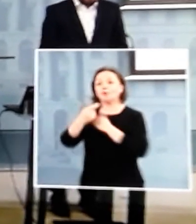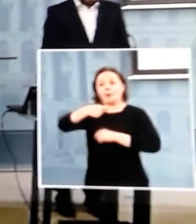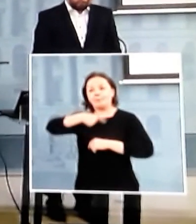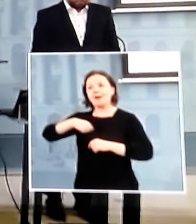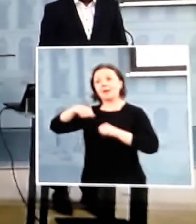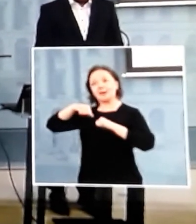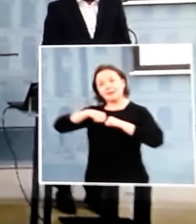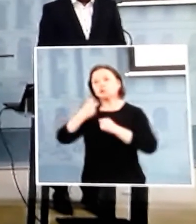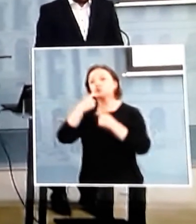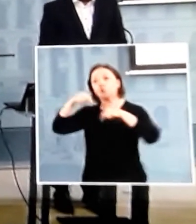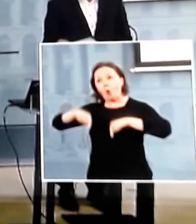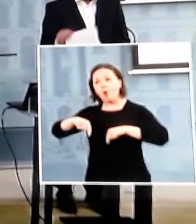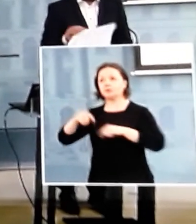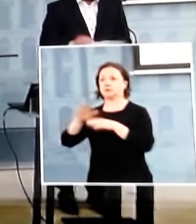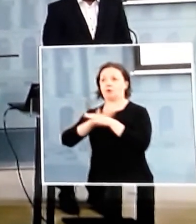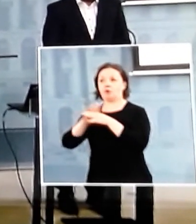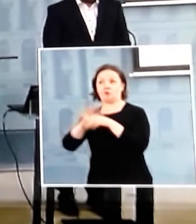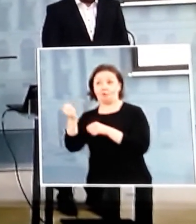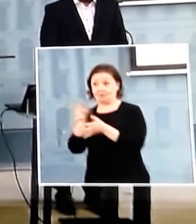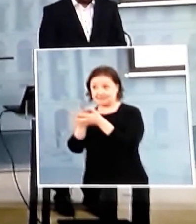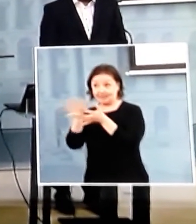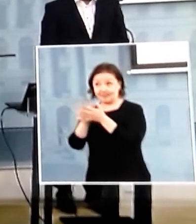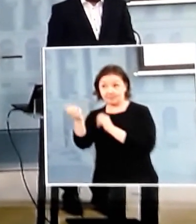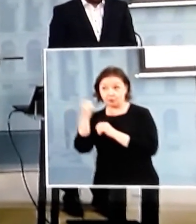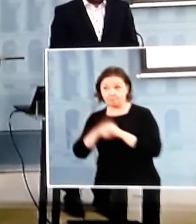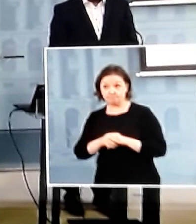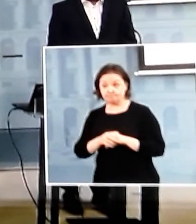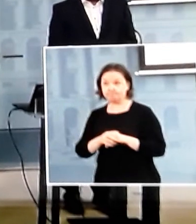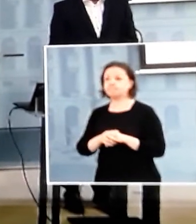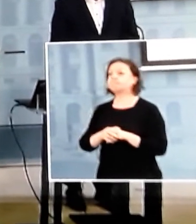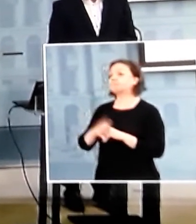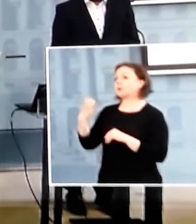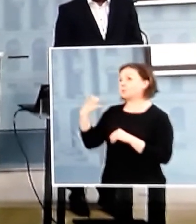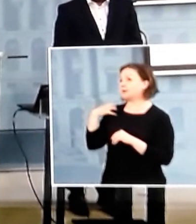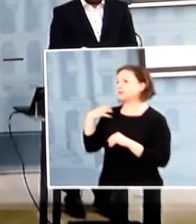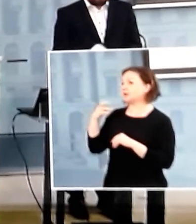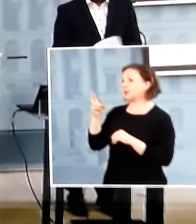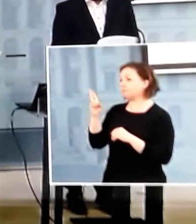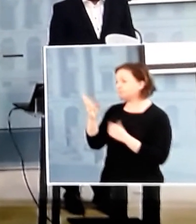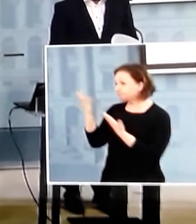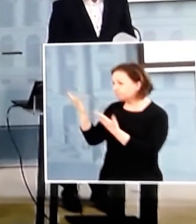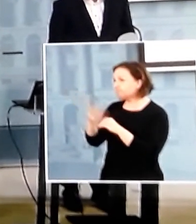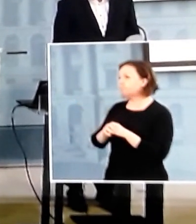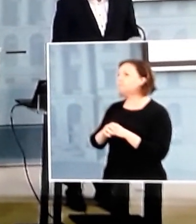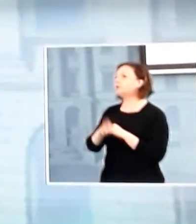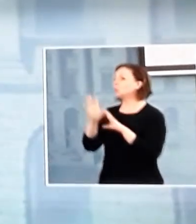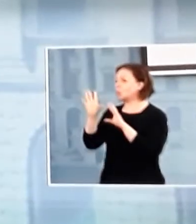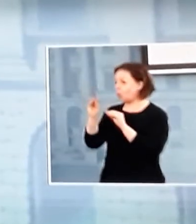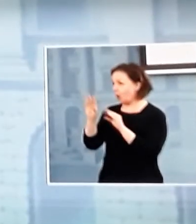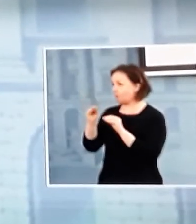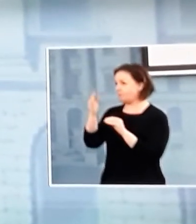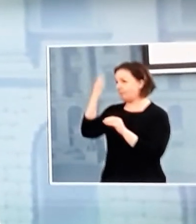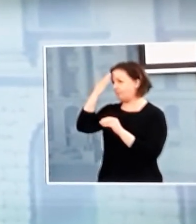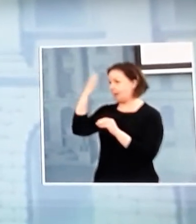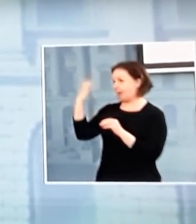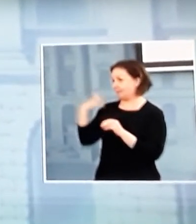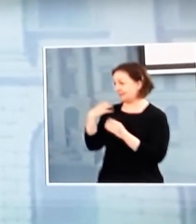käytössä. Jos vielä tähän selvennyksenä. Arvoisa pääministeri, tosiaan meillä on nämä hyvät